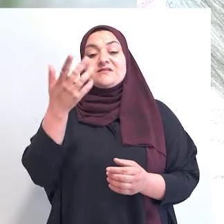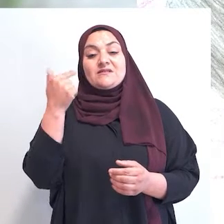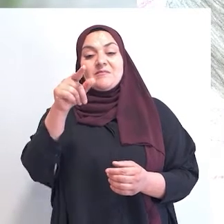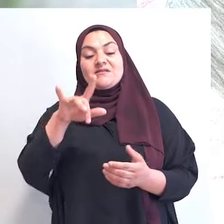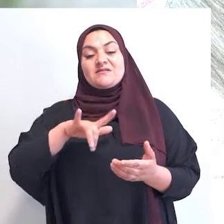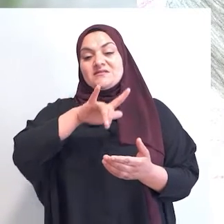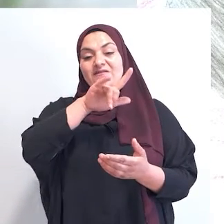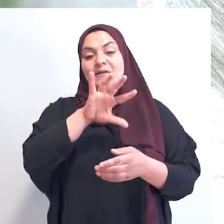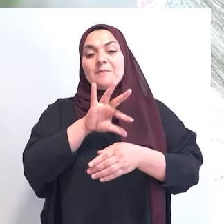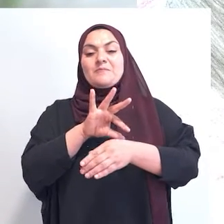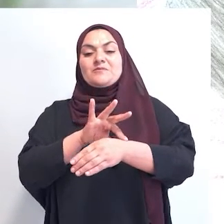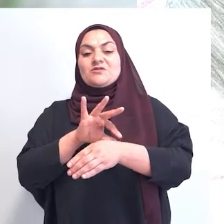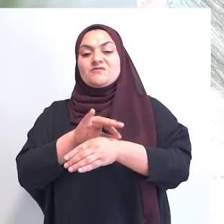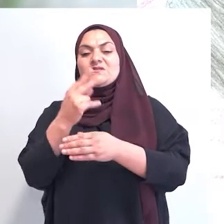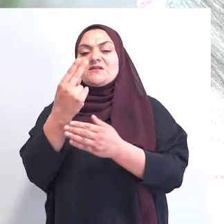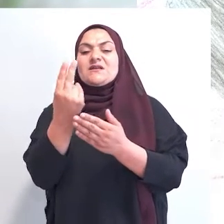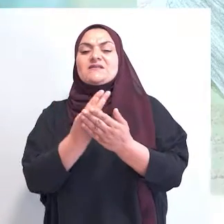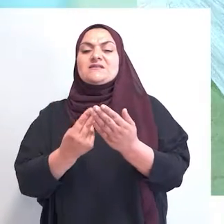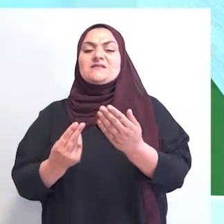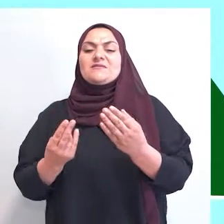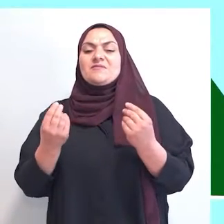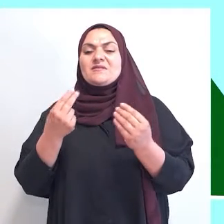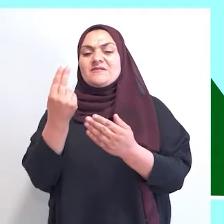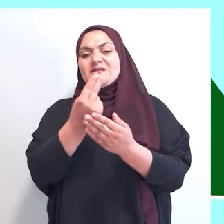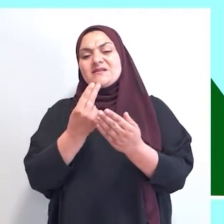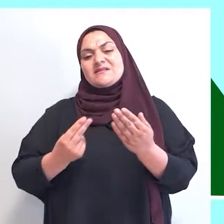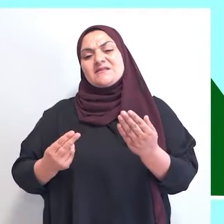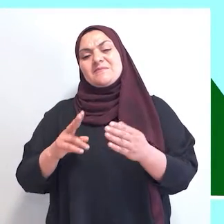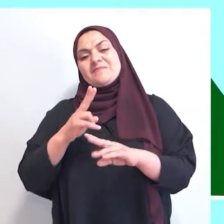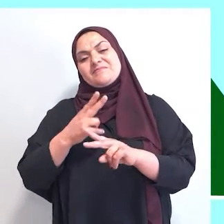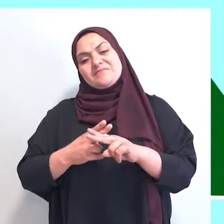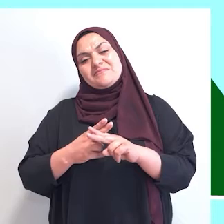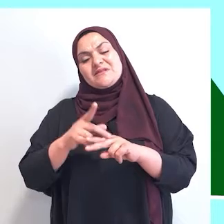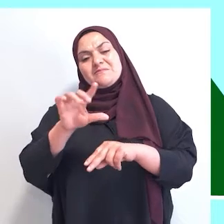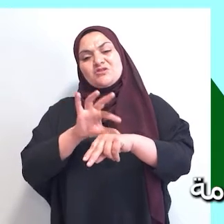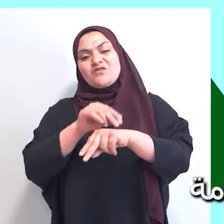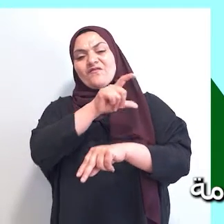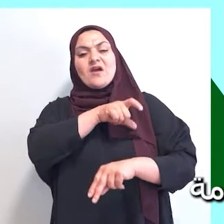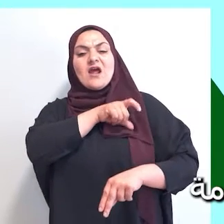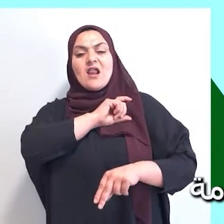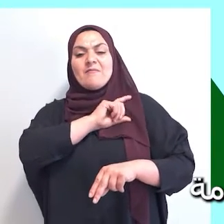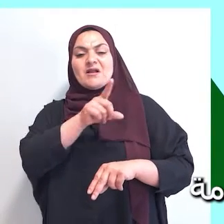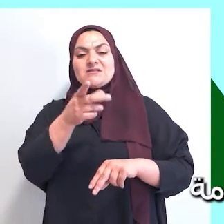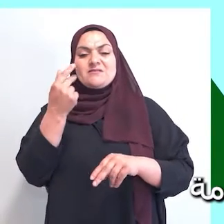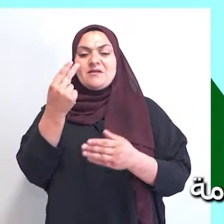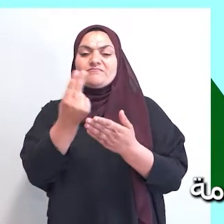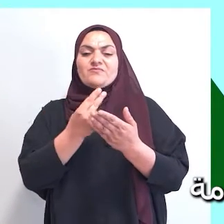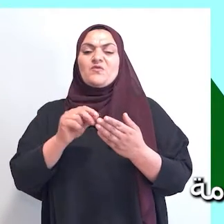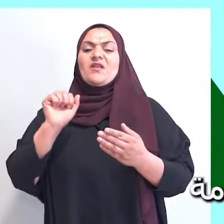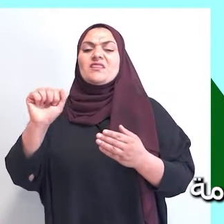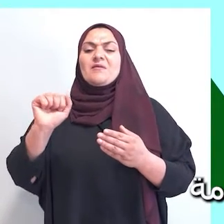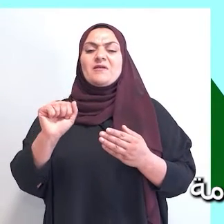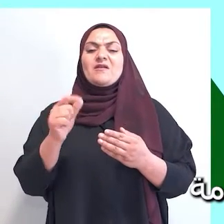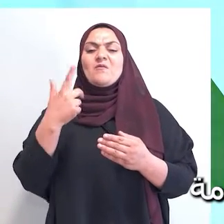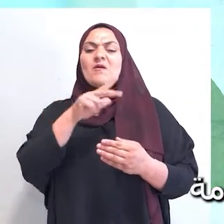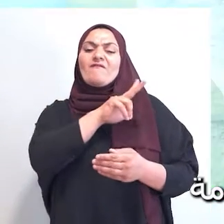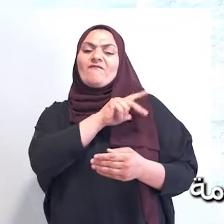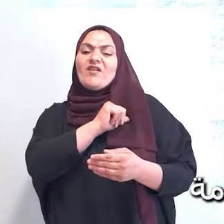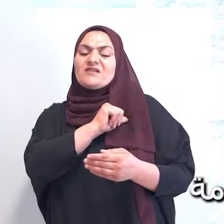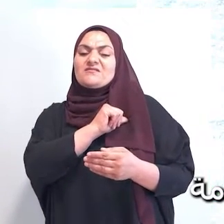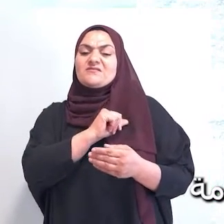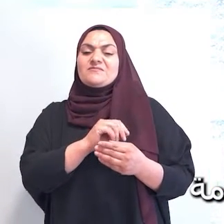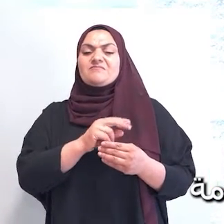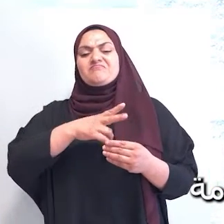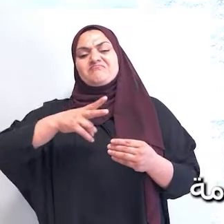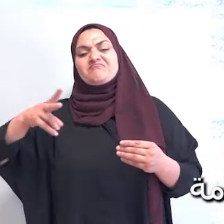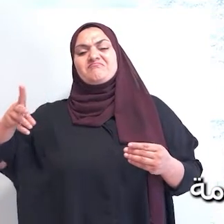أرسم أكم رسمة هيك طبيعة بالطبيعة عن طبيعة فلسطين وأشياء